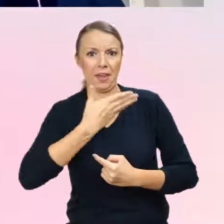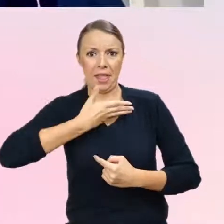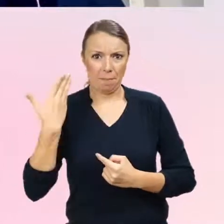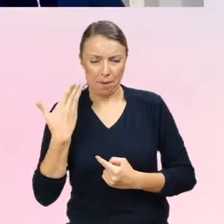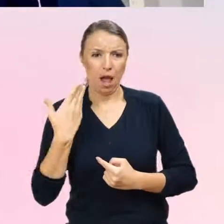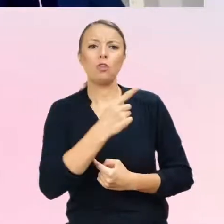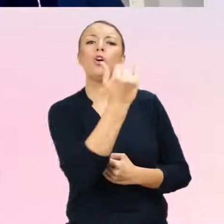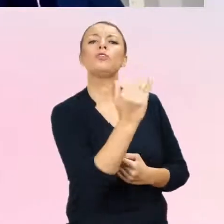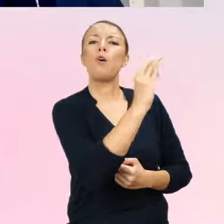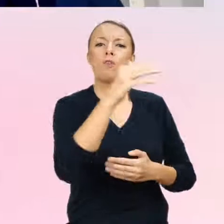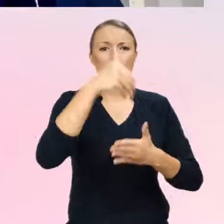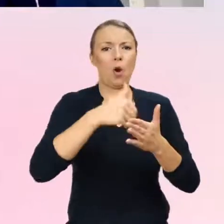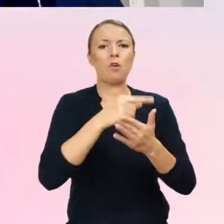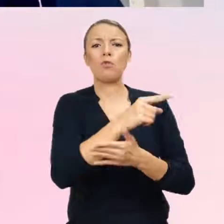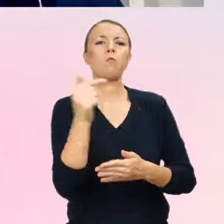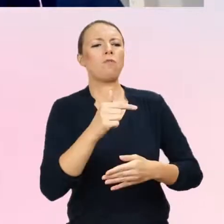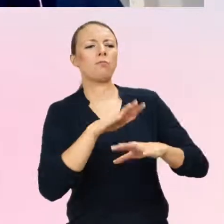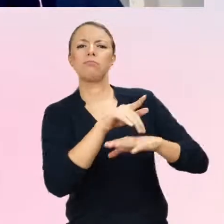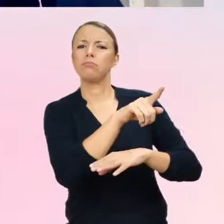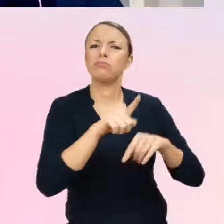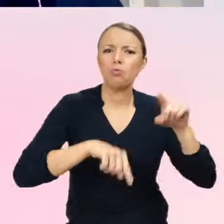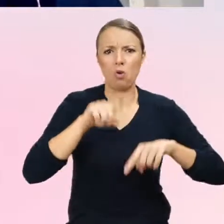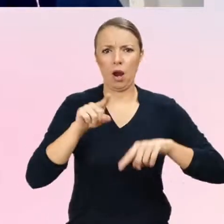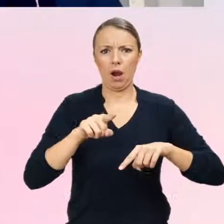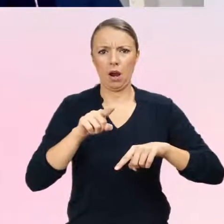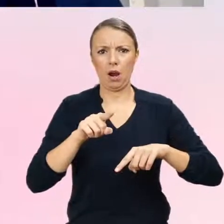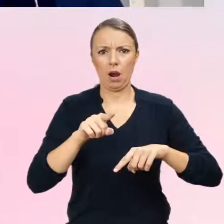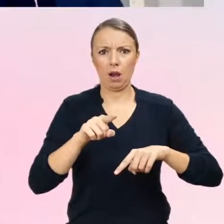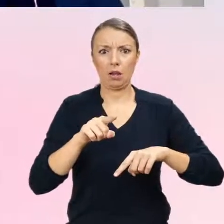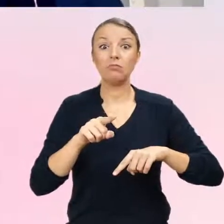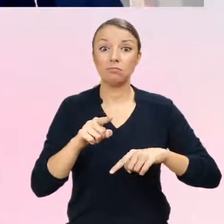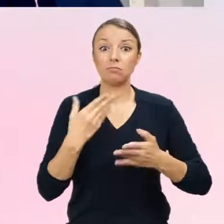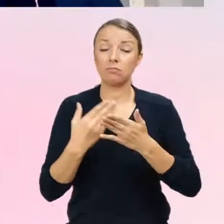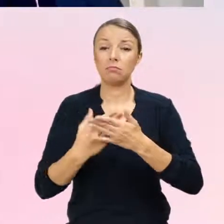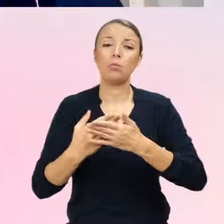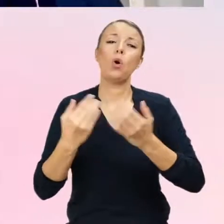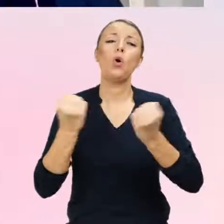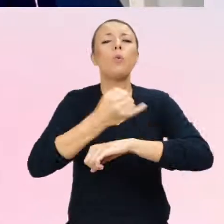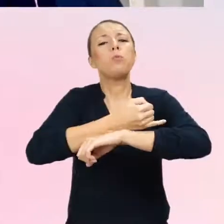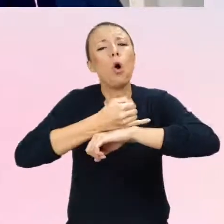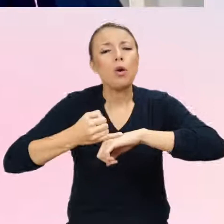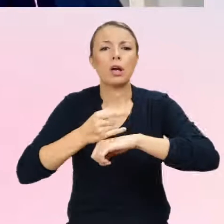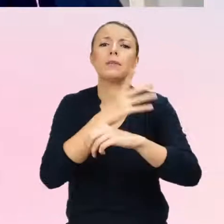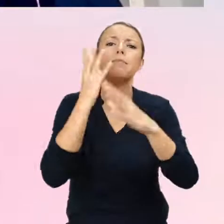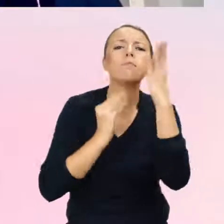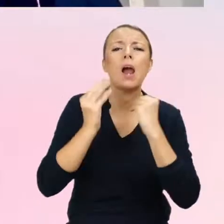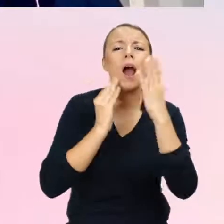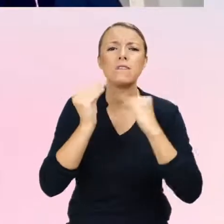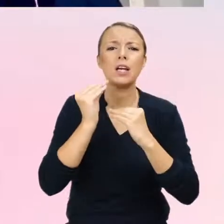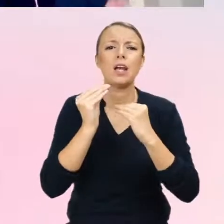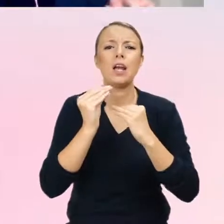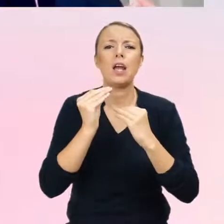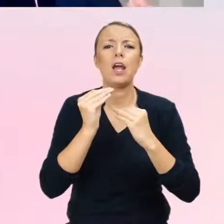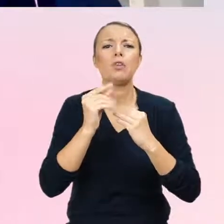być traktowane jako wariant normy. Bo tutaj są podkreślone te kwestie, że zabawy, to